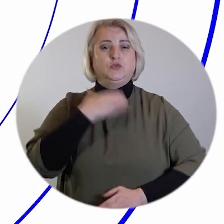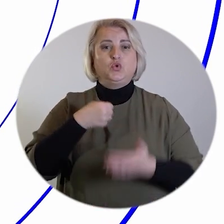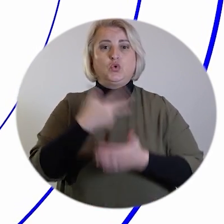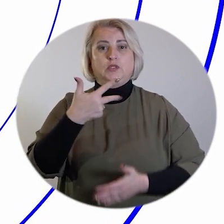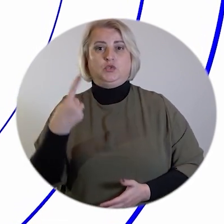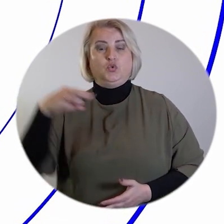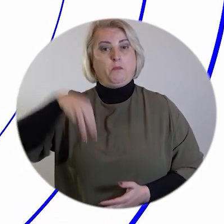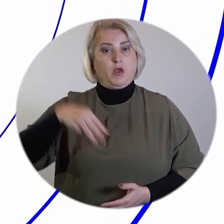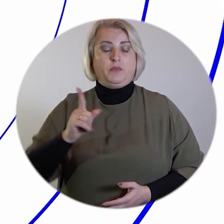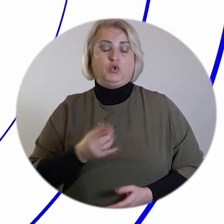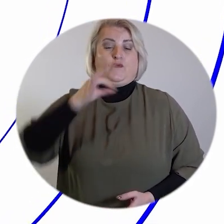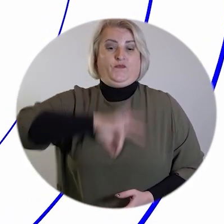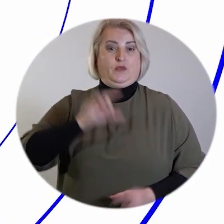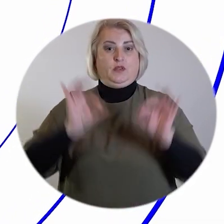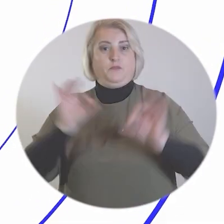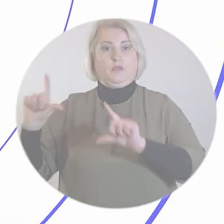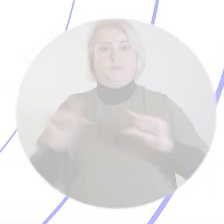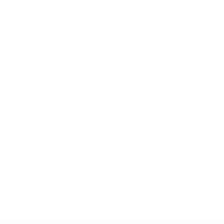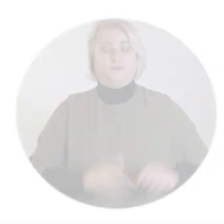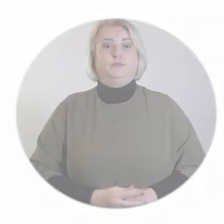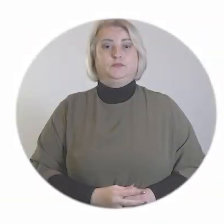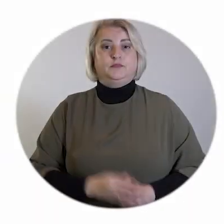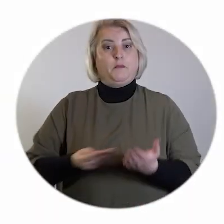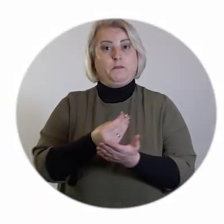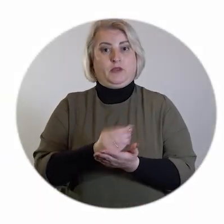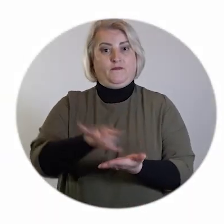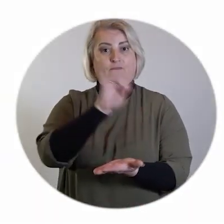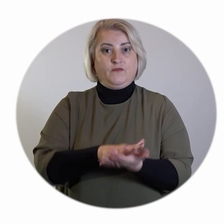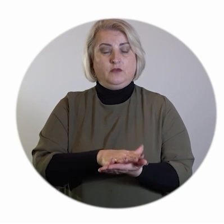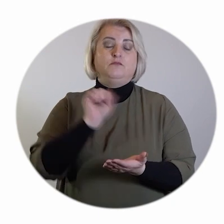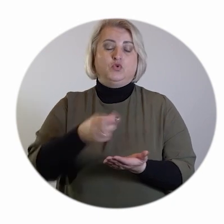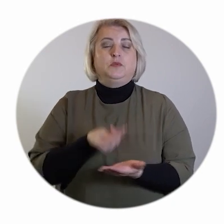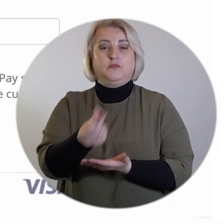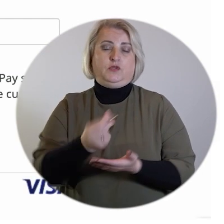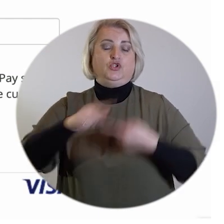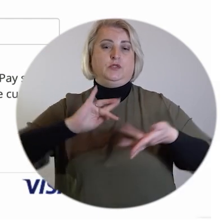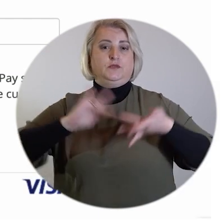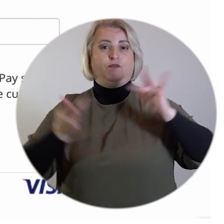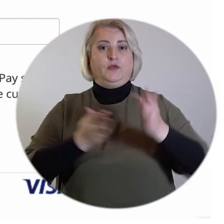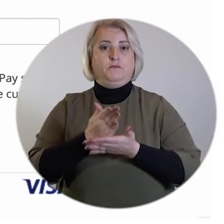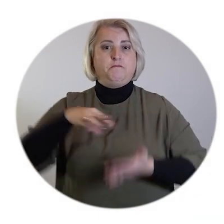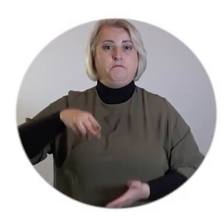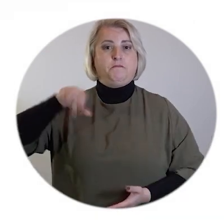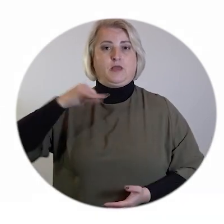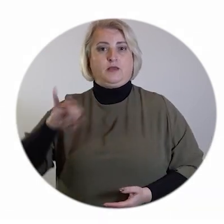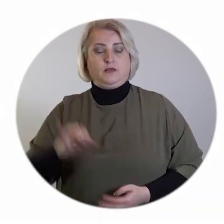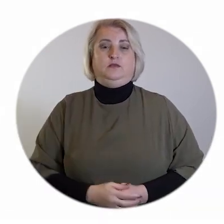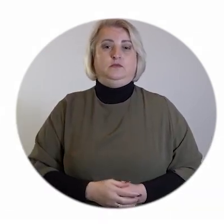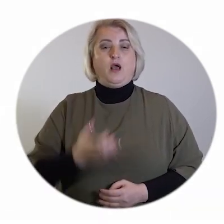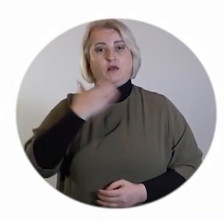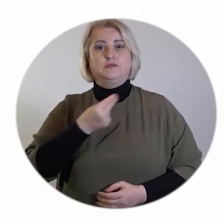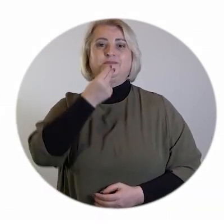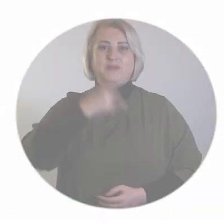31 martie pentru a beneficia de facilitățile menționate. Prima în sumă fixă poate fi achitată și online prin serviciul MPay. Asigurat